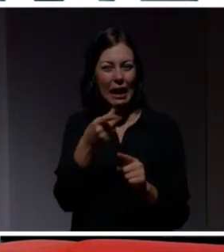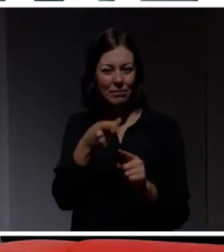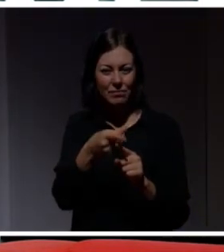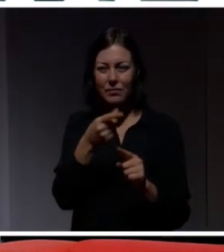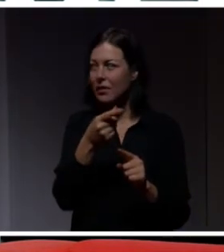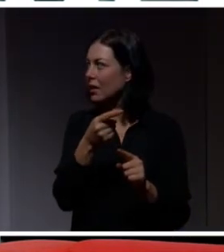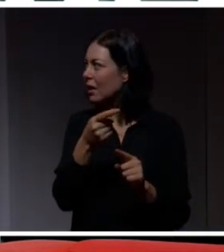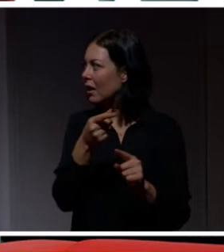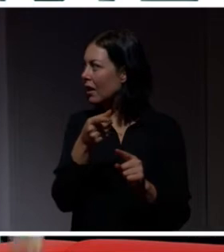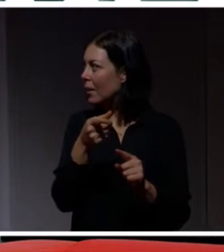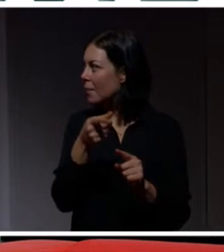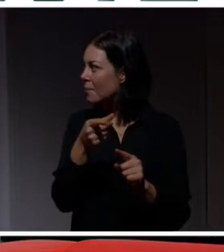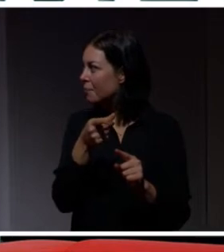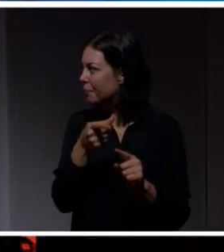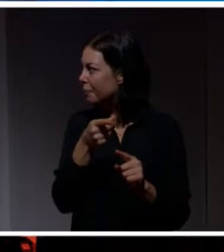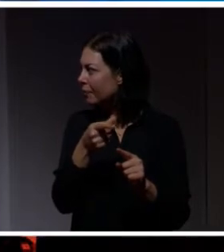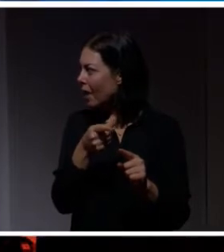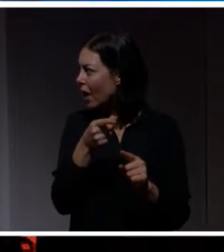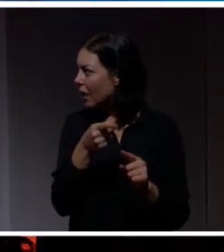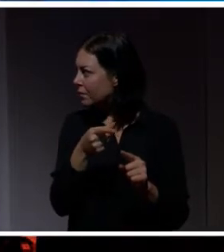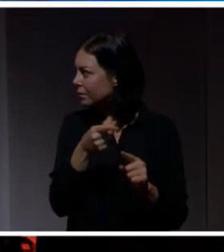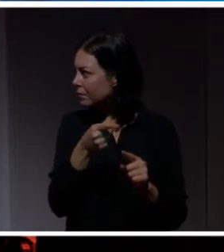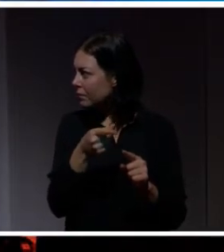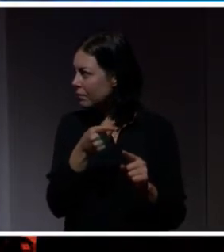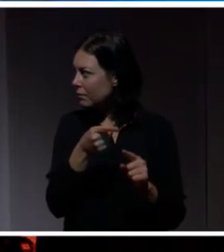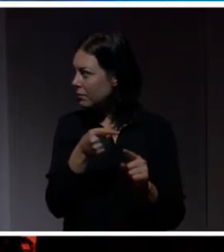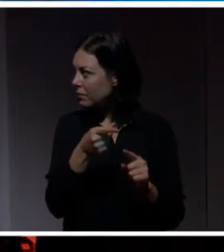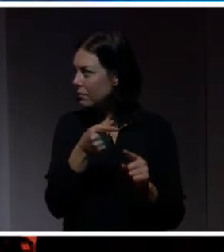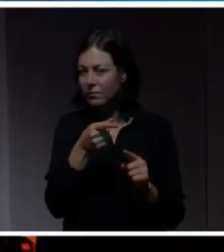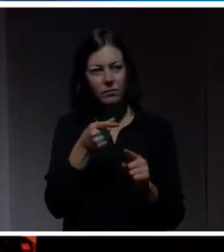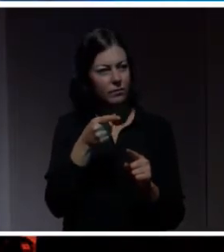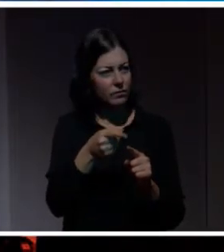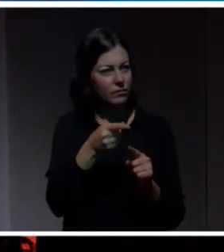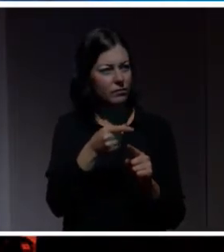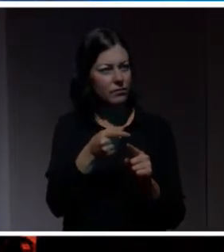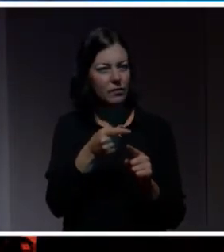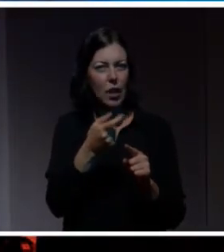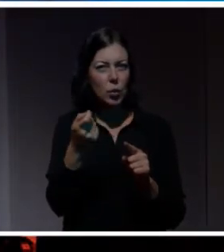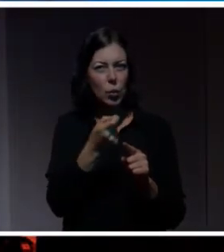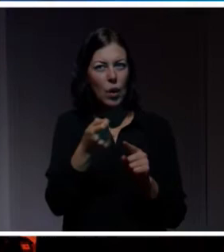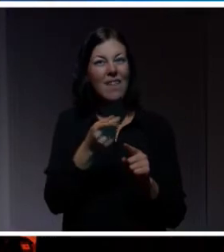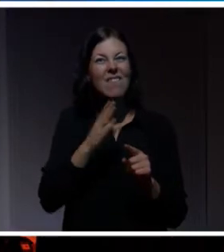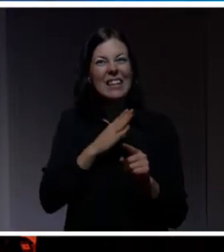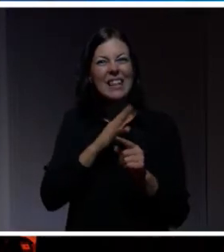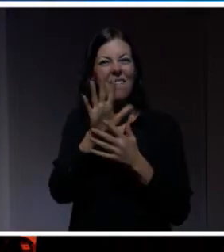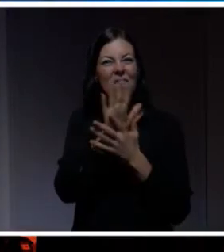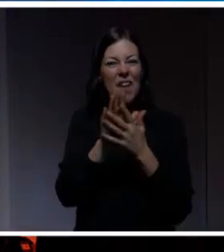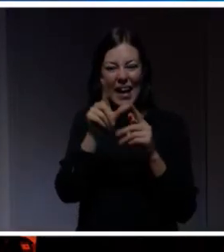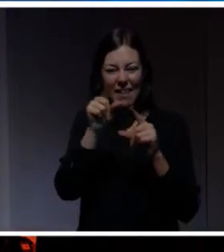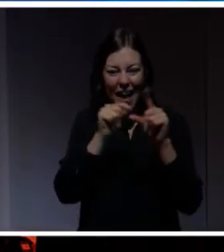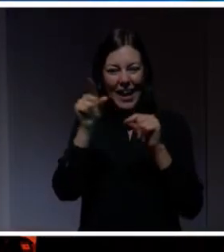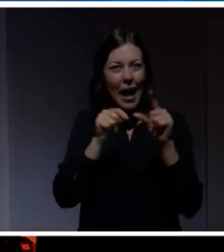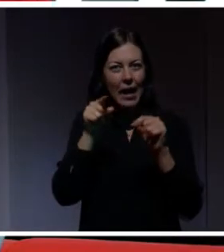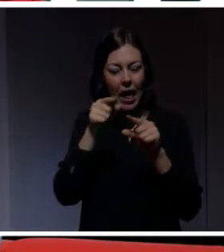Olga till en given programmerare också. Precis. Så fanns det en liten färgväljare. Och där kunde man ju